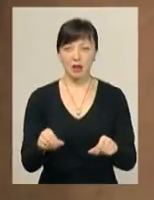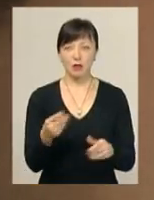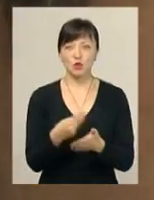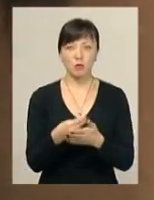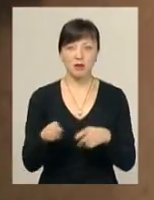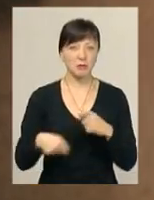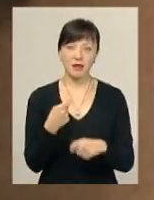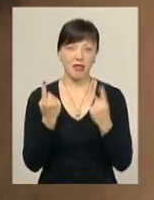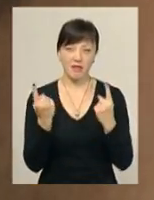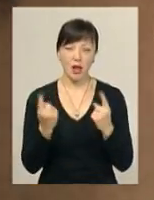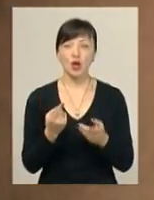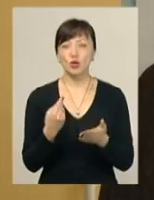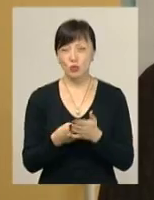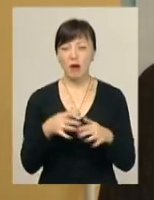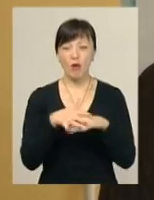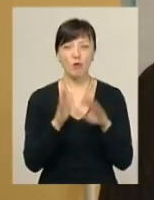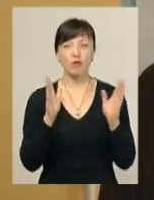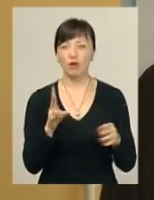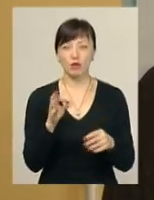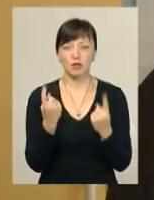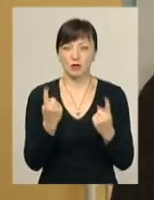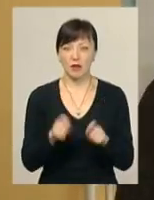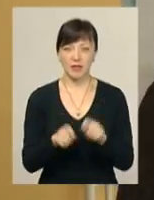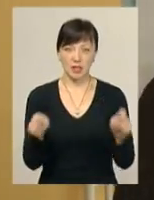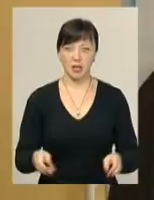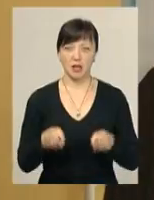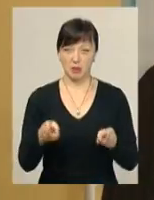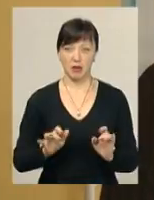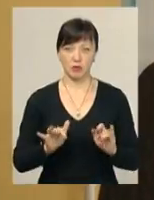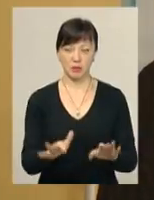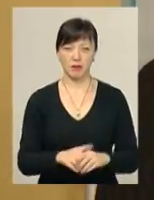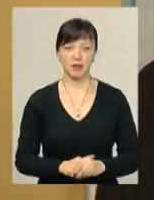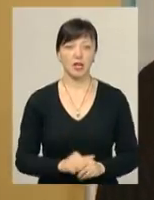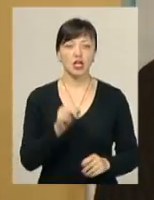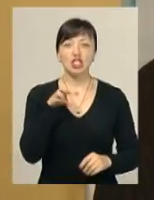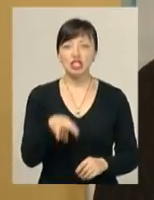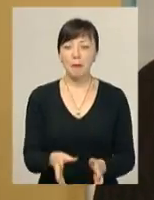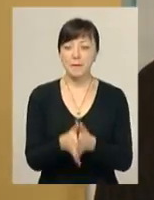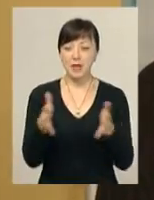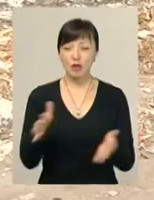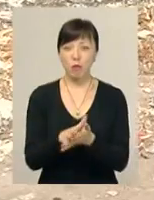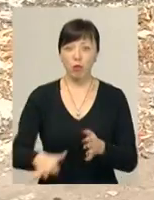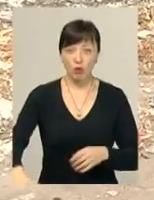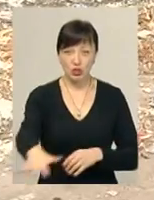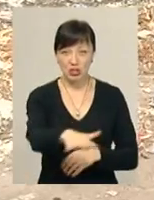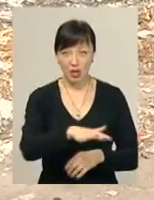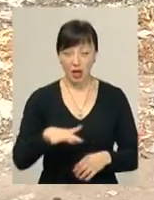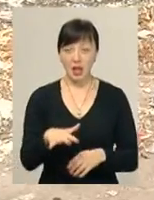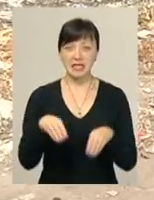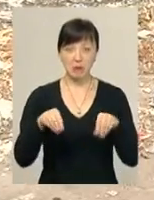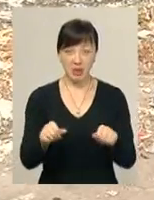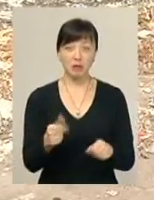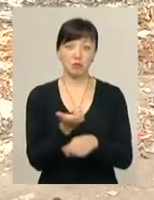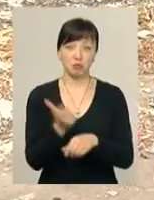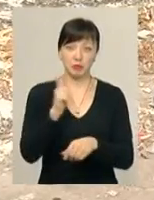сума збитків. Сума буде нарахована, але вона не буде значною для порушення кримінальної справи. Чим більша площа забрудненої землі, тим більшою буде